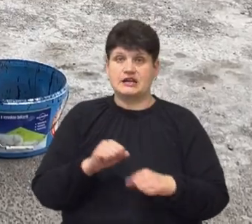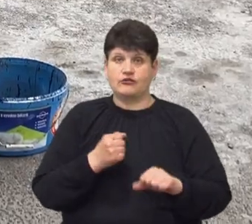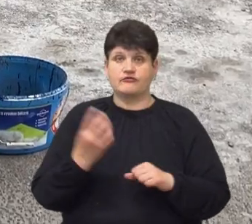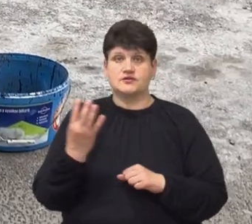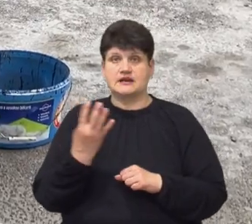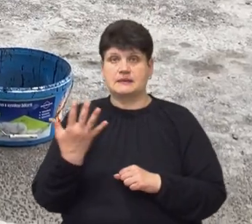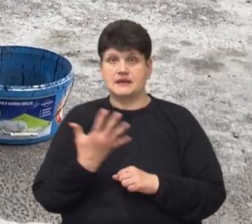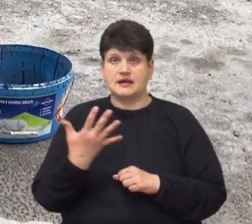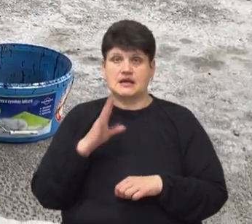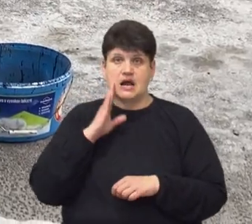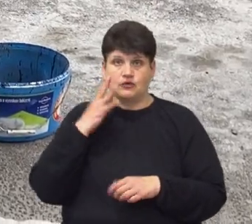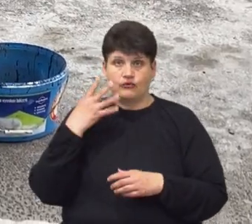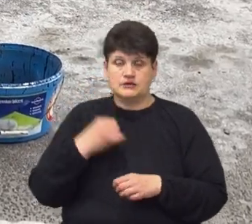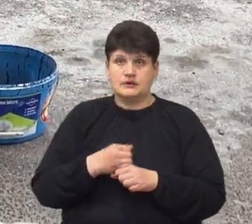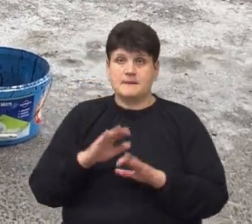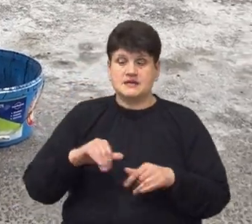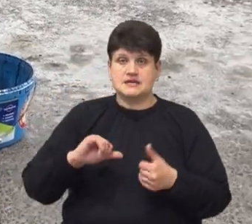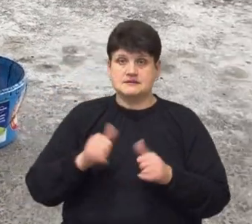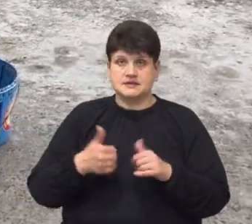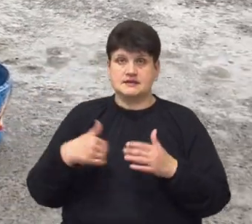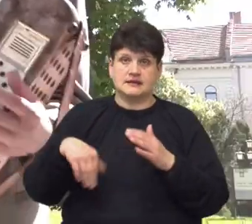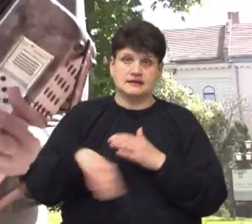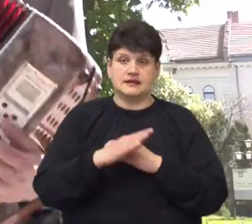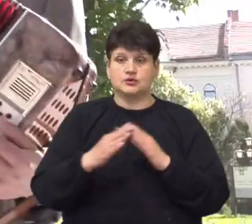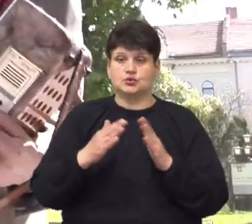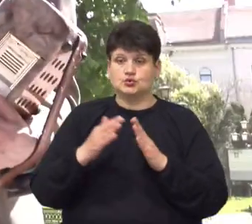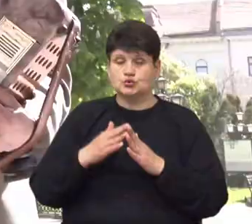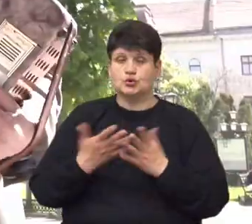на роботі. Після зміни йде додому, бере свій баян і грає.